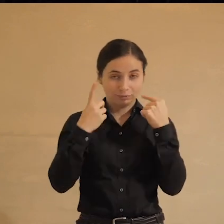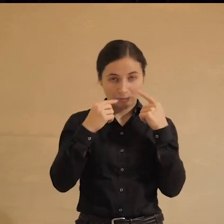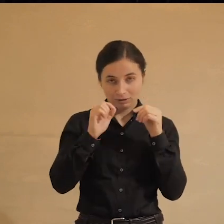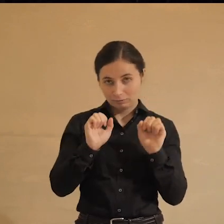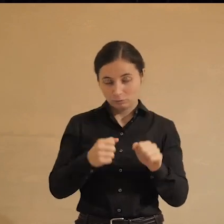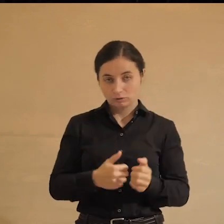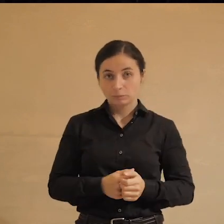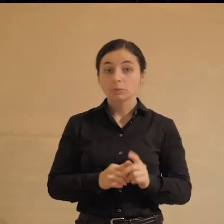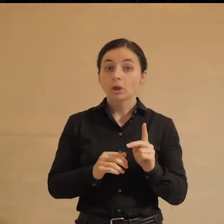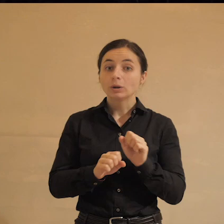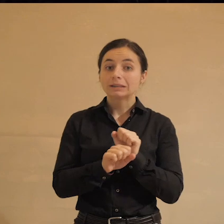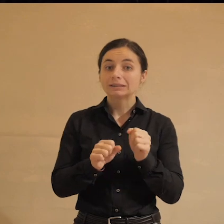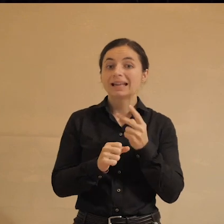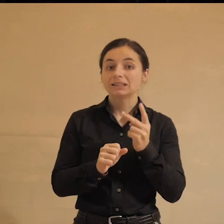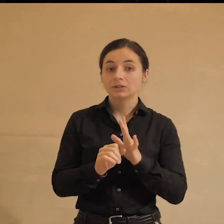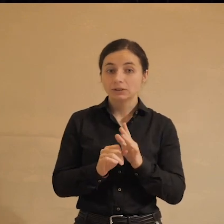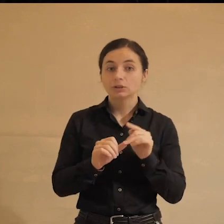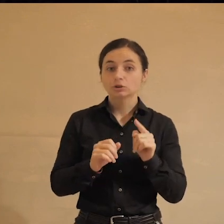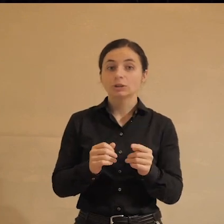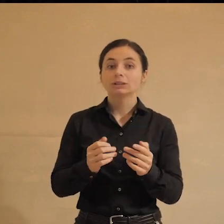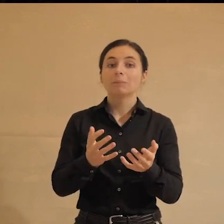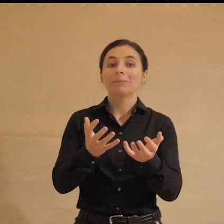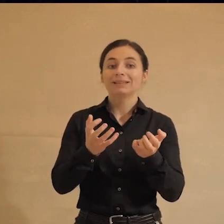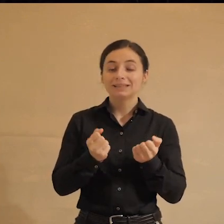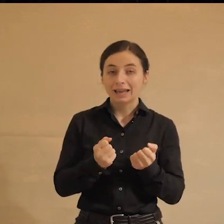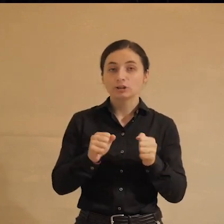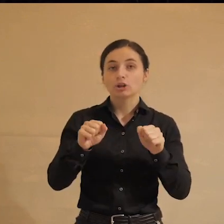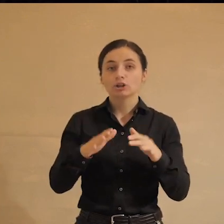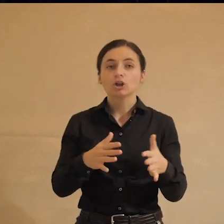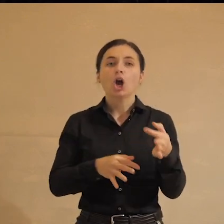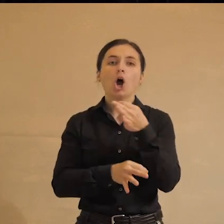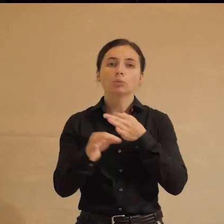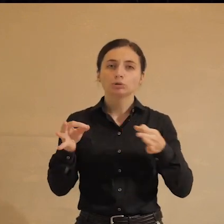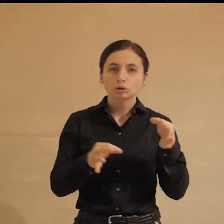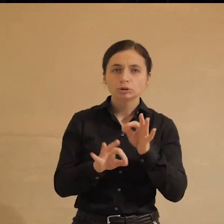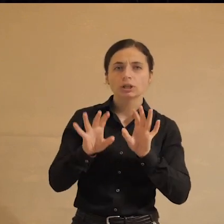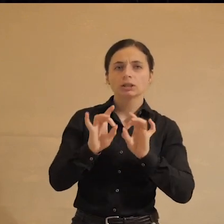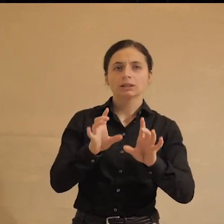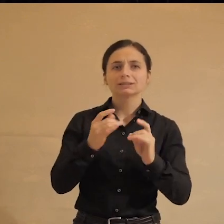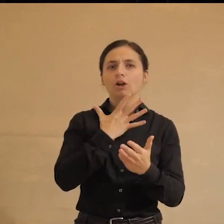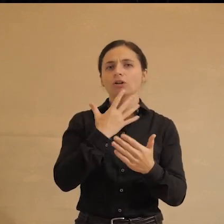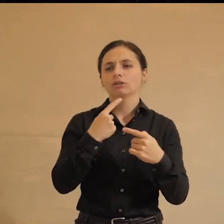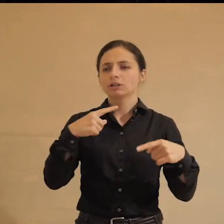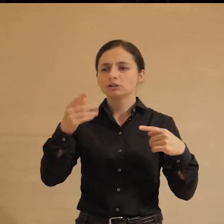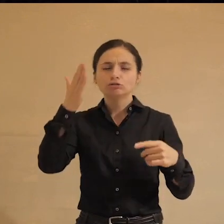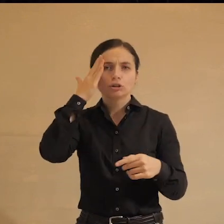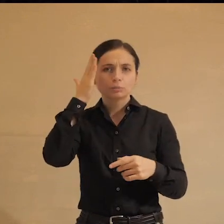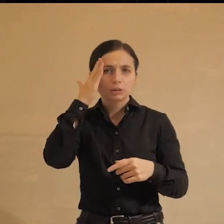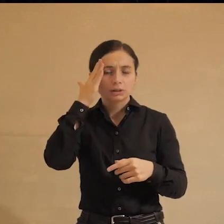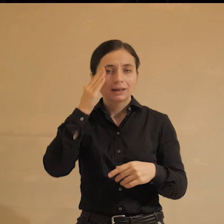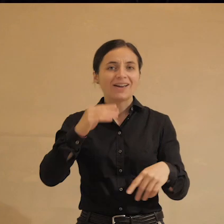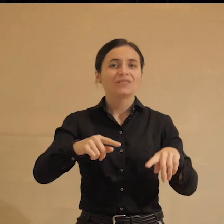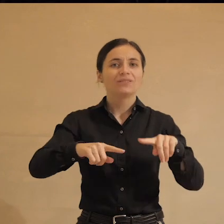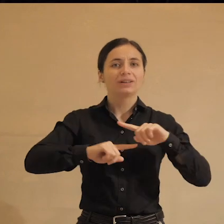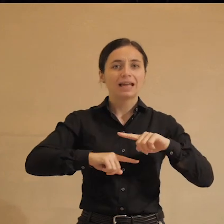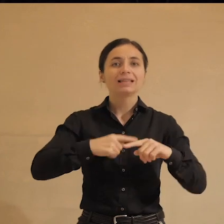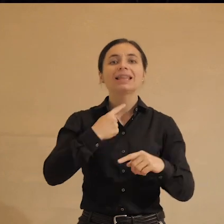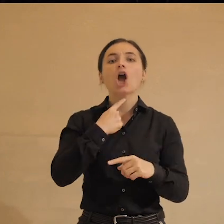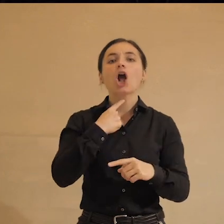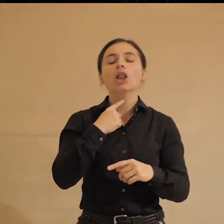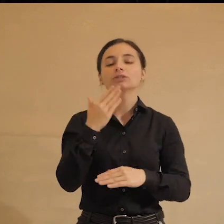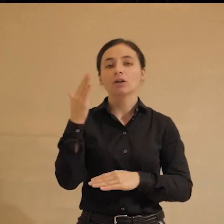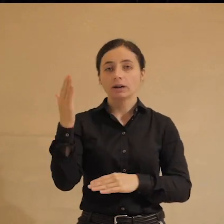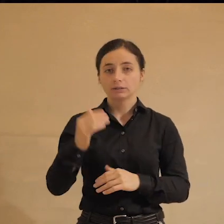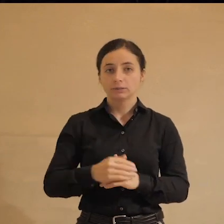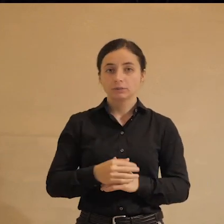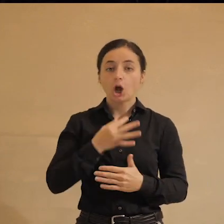нельзя не видеть, что это инструменты принятия решений, обсуждения, высказывания различных мнений и финальное голосование